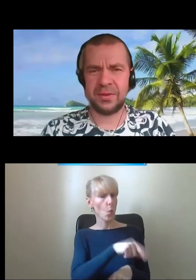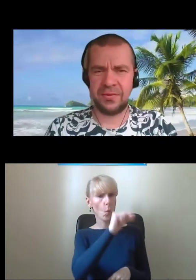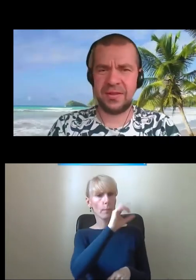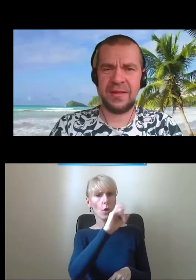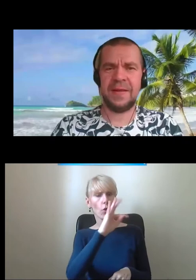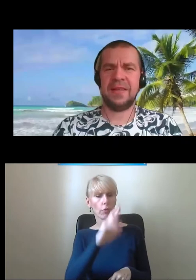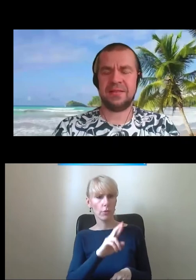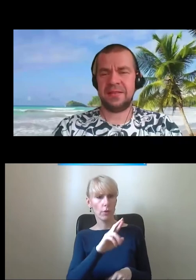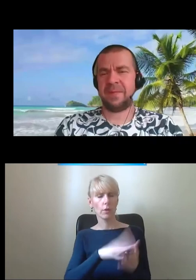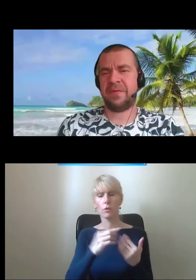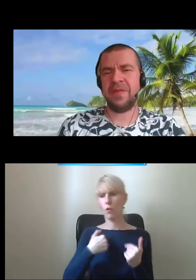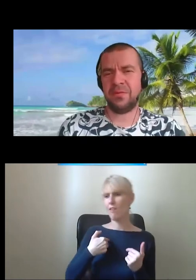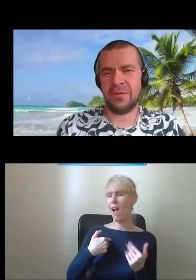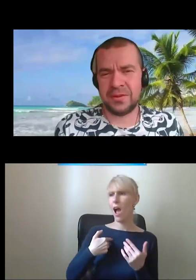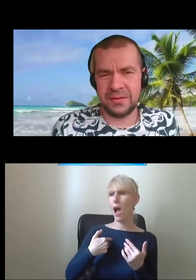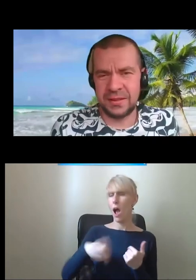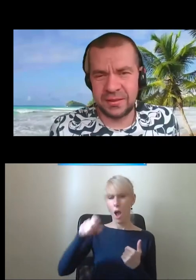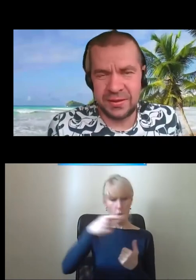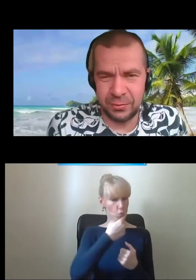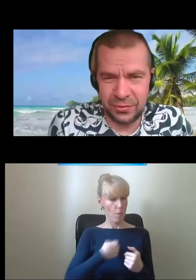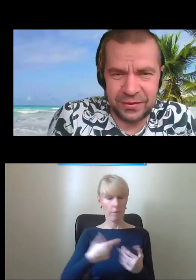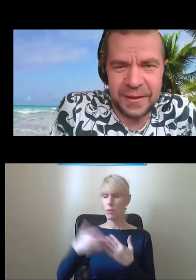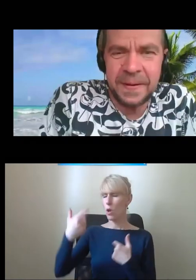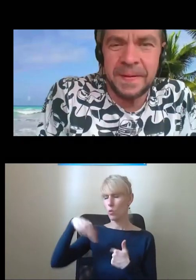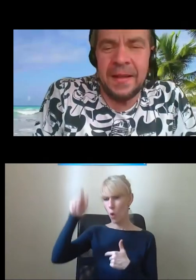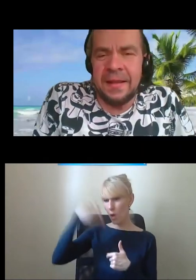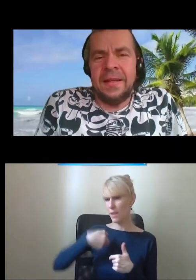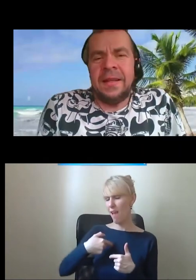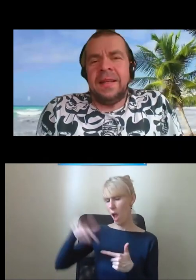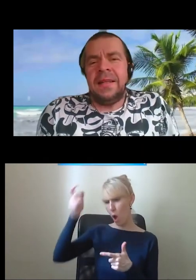aktorem tych wszystkich filmów o rozwiązaniach dostępnościowych,